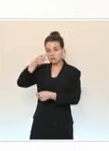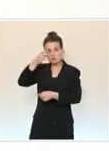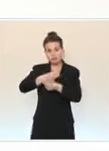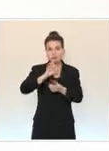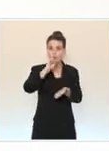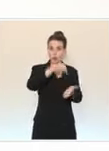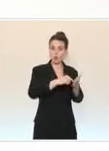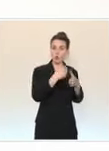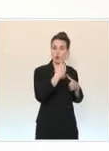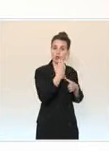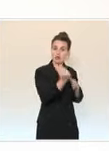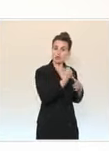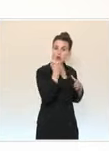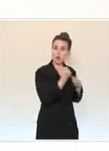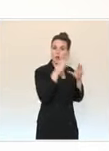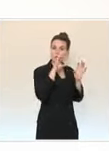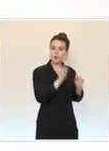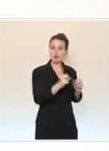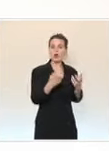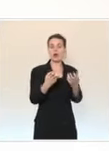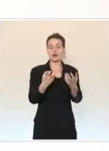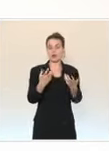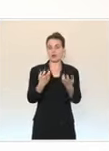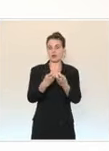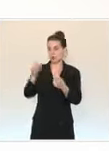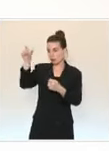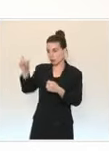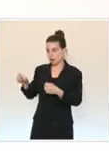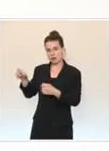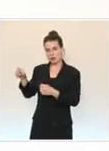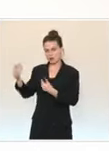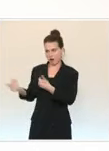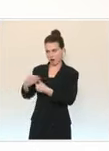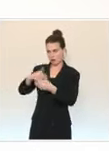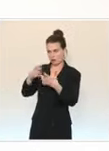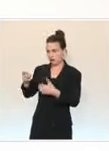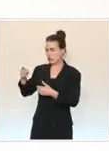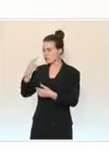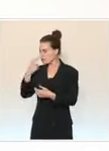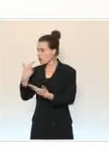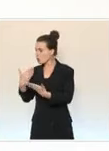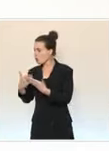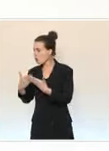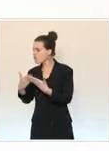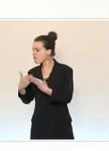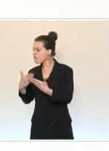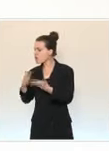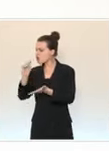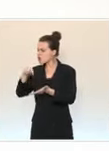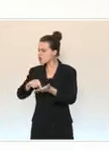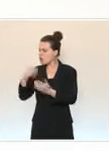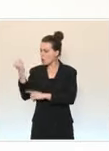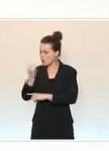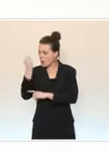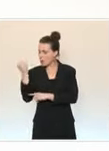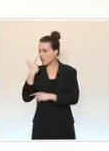rares sans doute où le voyageur, le lieu choisi par le voyageur ne permet pas un isolement efficace et un contrôle effectif par les forces